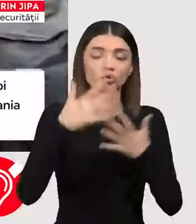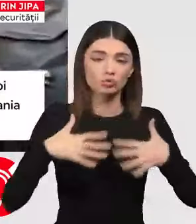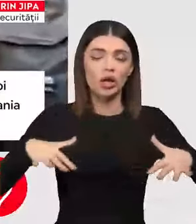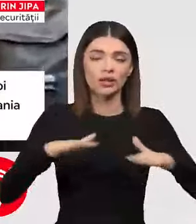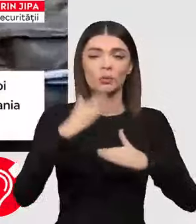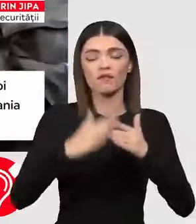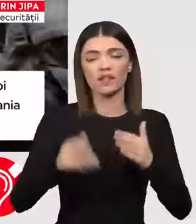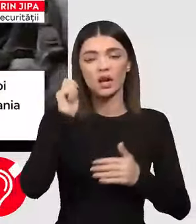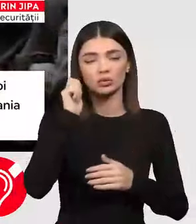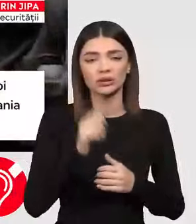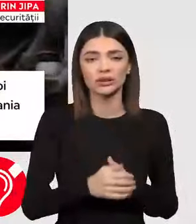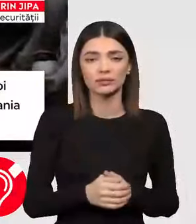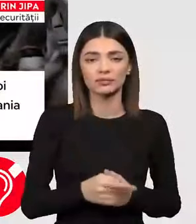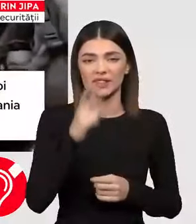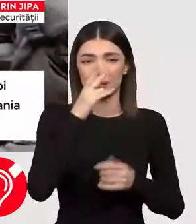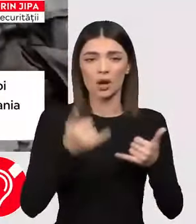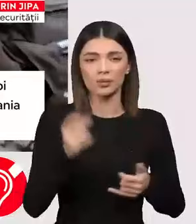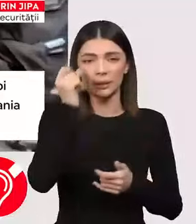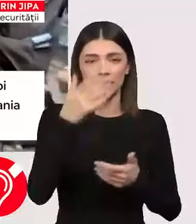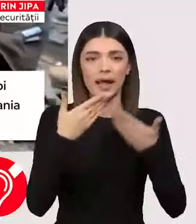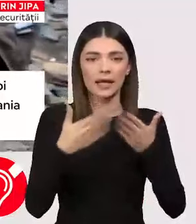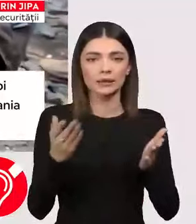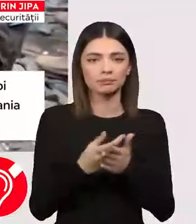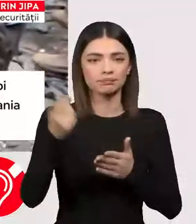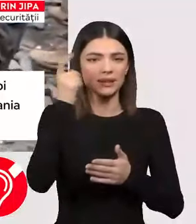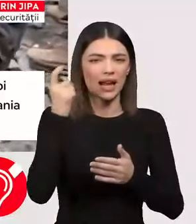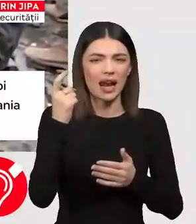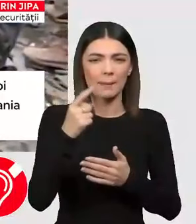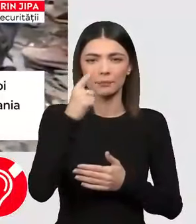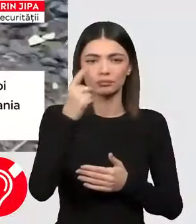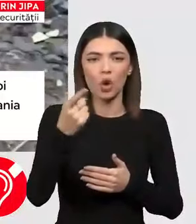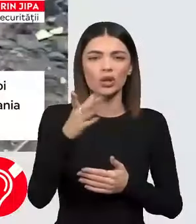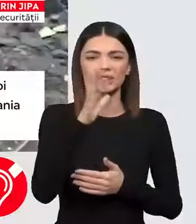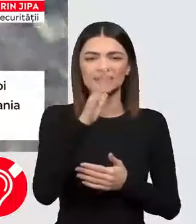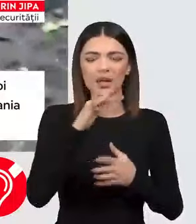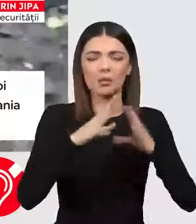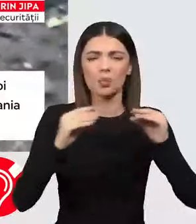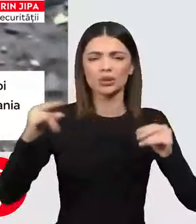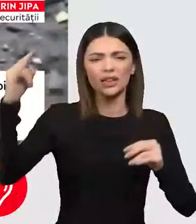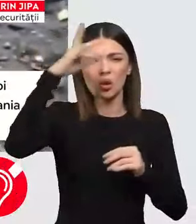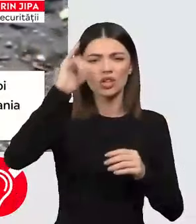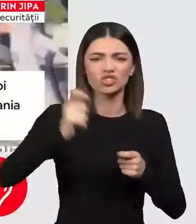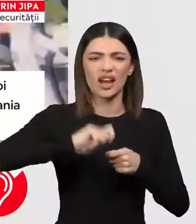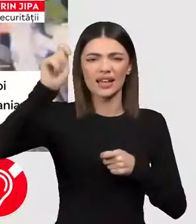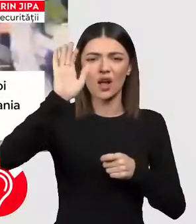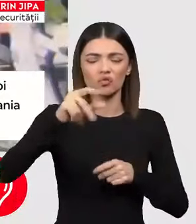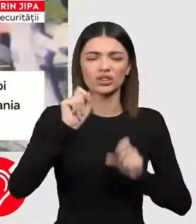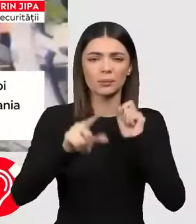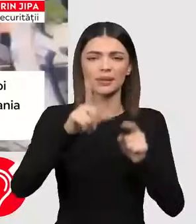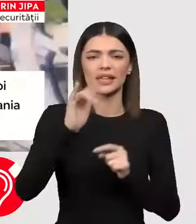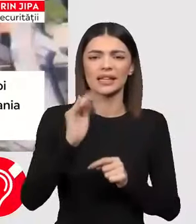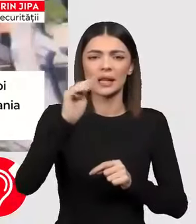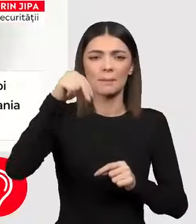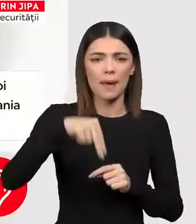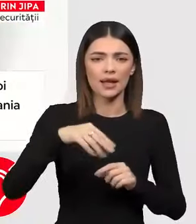acestei zile. Florin, vedem că în această dimineață a început cu alarmea iriene în nordul Israelului. Mai multe drone și rachete au fost